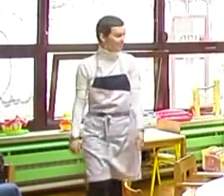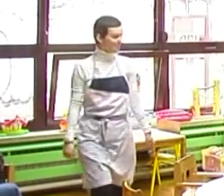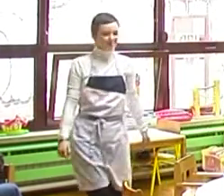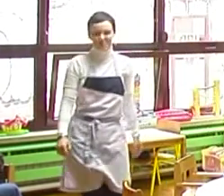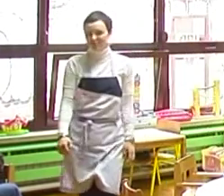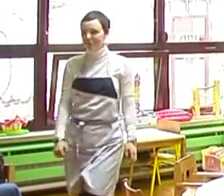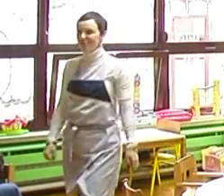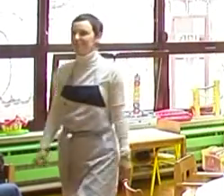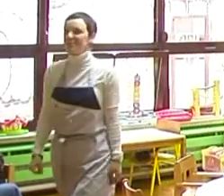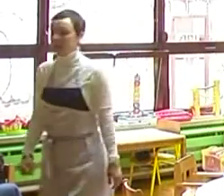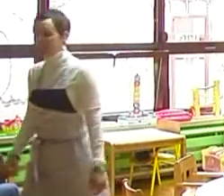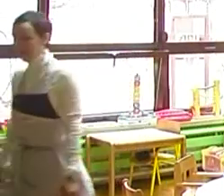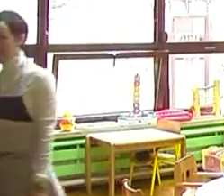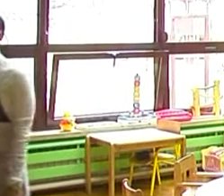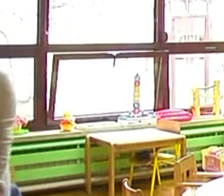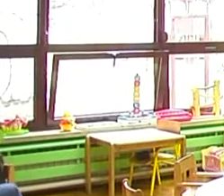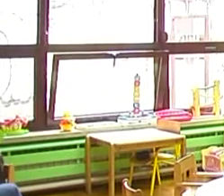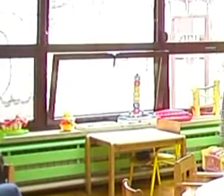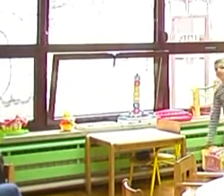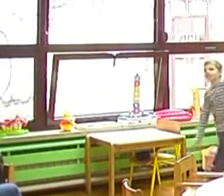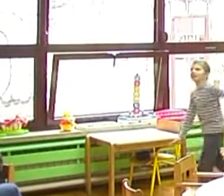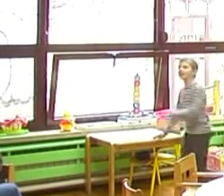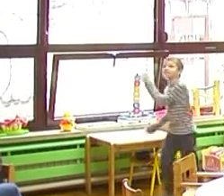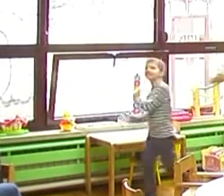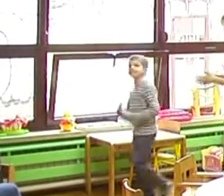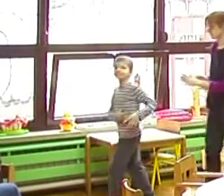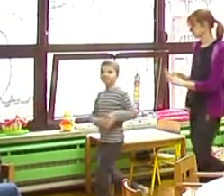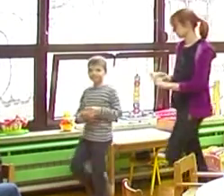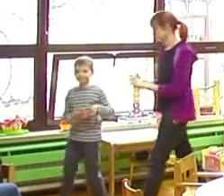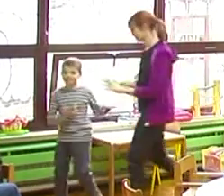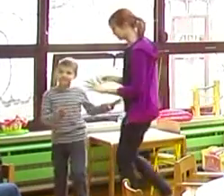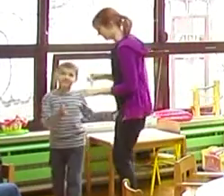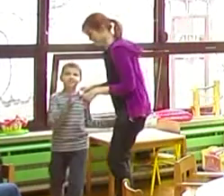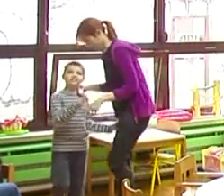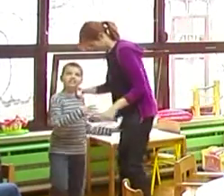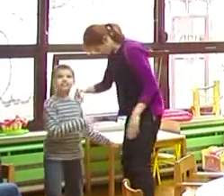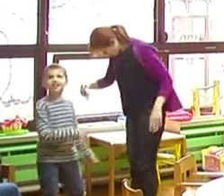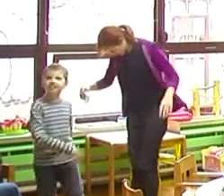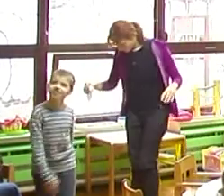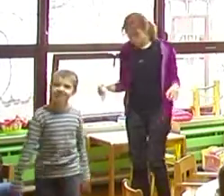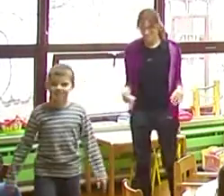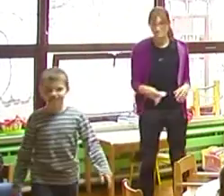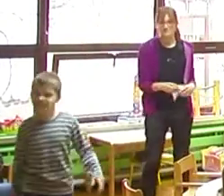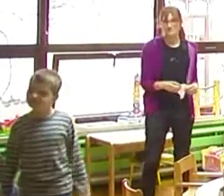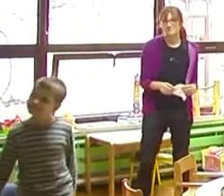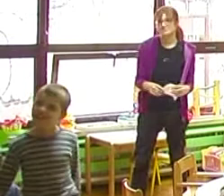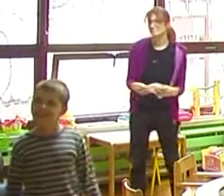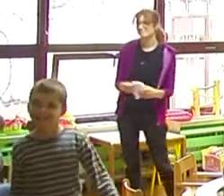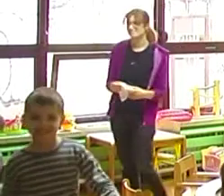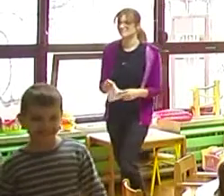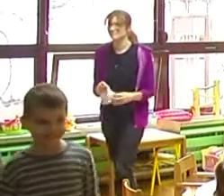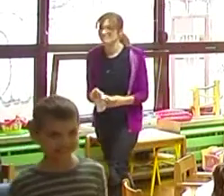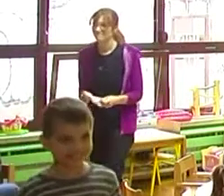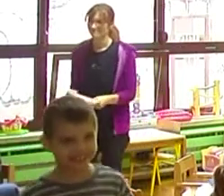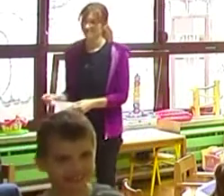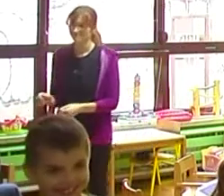koje se stvarno s njim bavi, malo smo očekivali, možda čak i kasnije, po njihovim prvim razmišljenjima da će krenuti u integracijsku